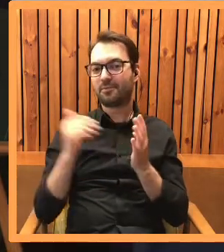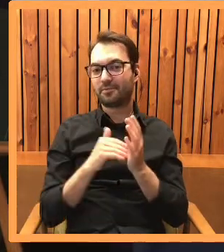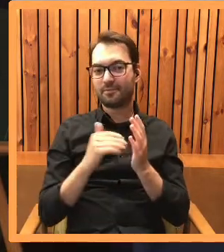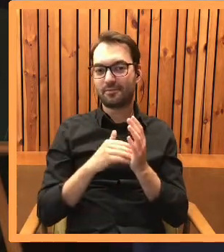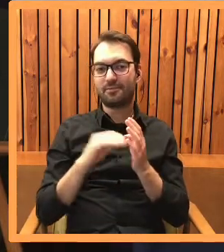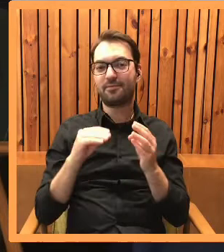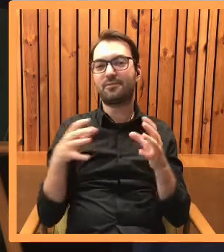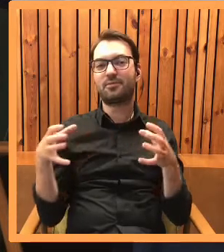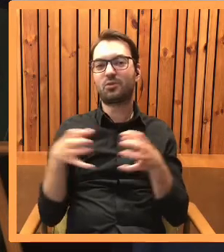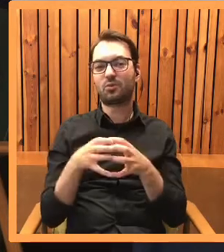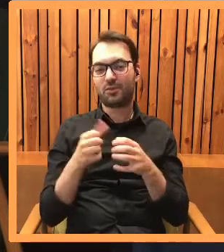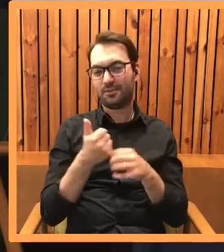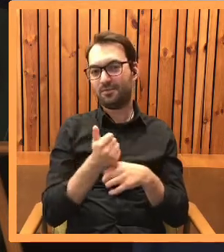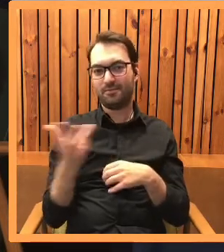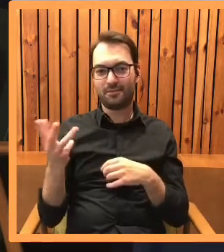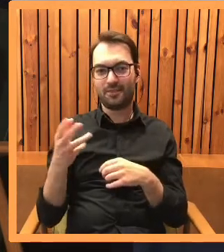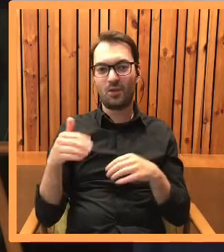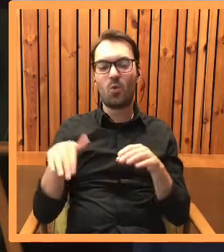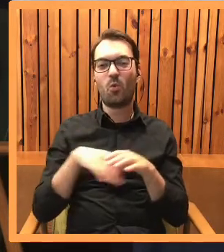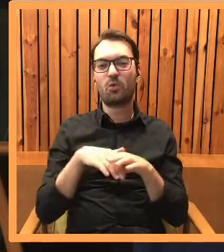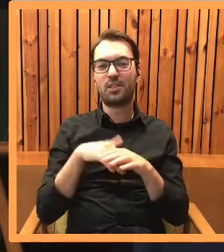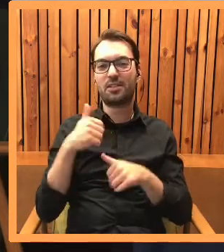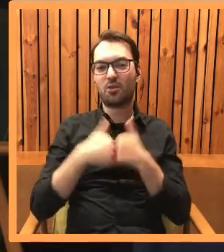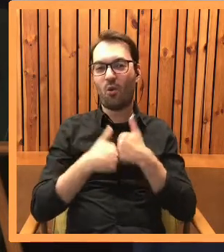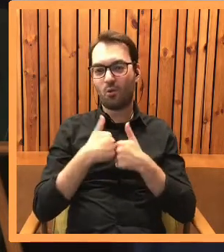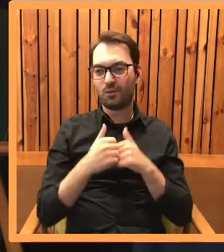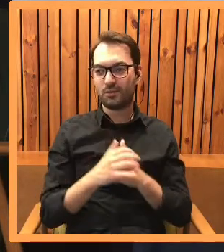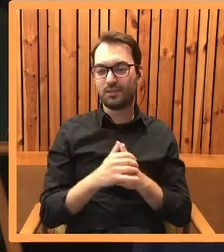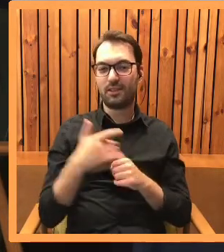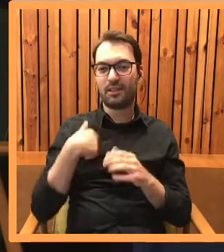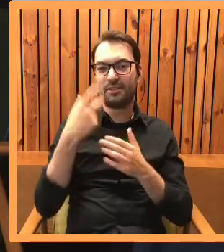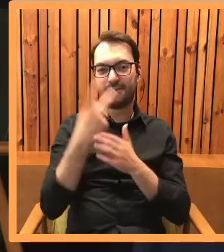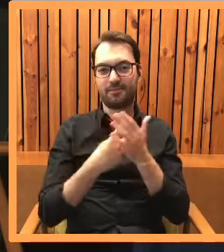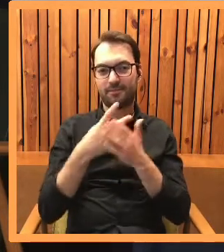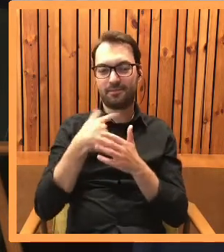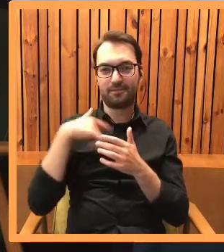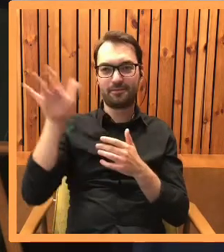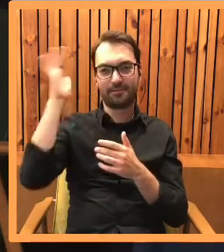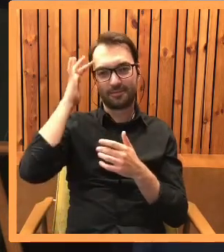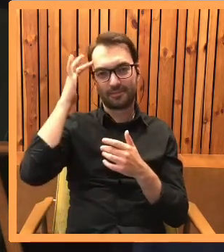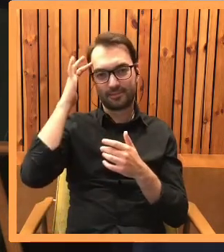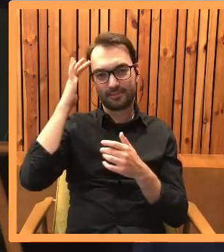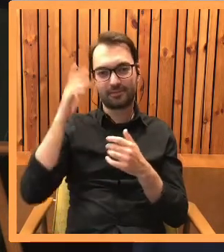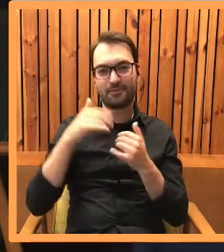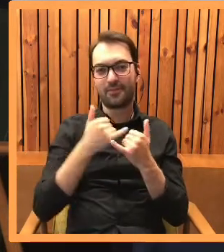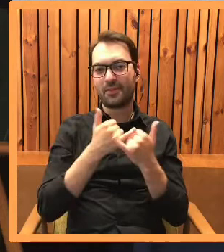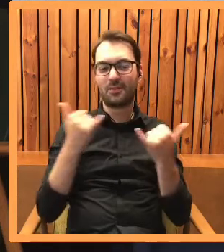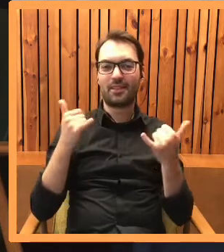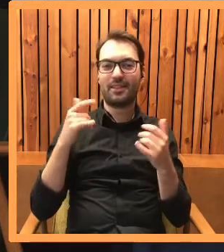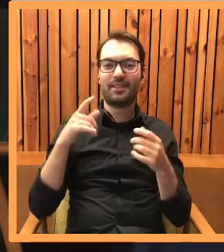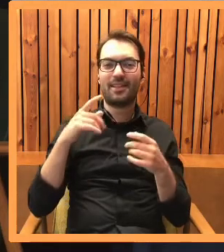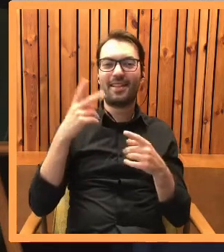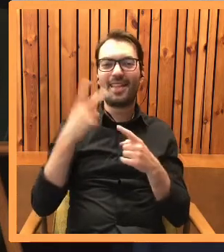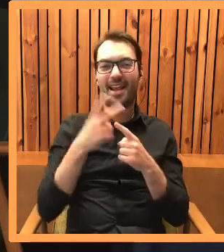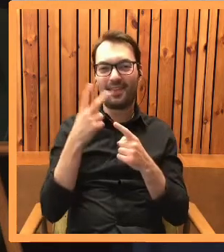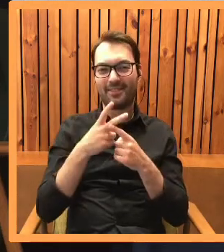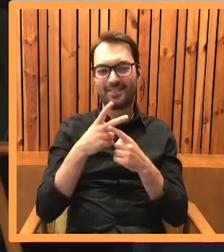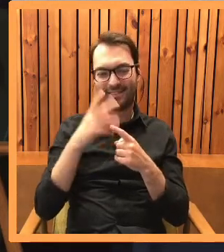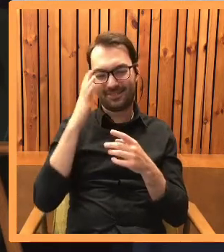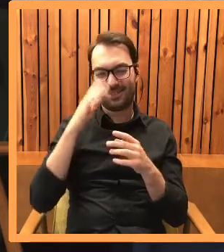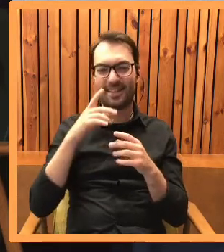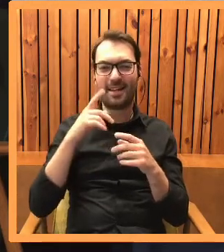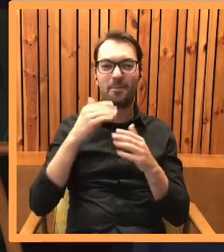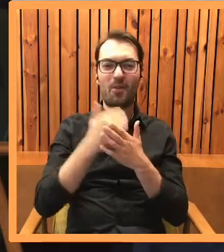grupy innych uczestników tego konkursu. I powiem Ci, że czytając, myślałam sobie o uczestnikach w przeróżnych reality shows, które się pojawiają,